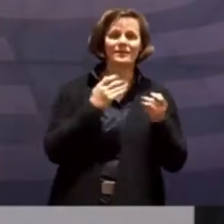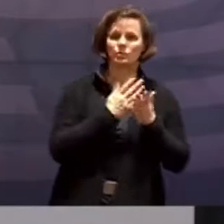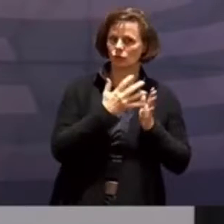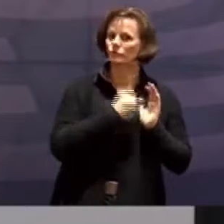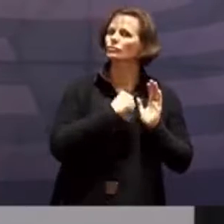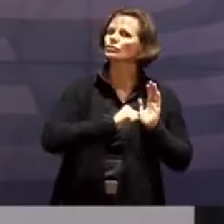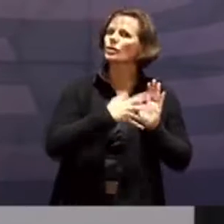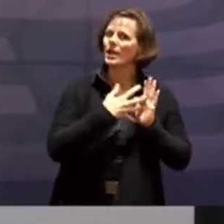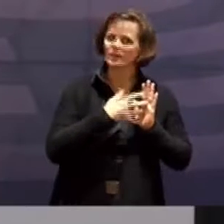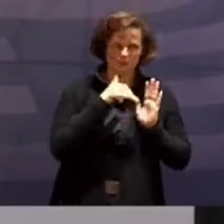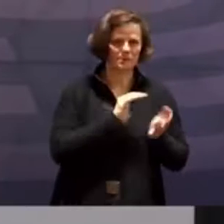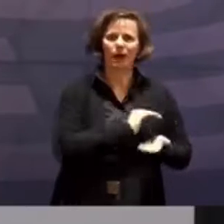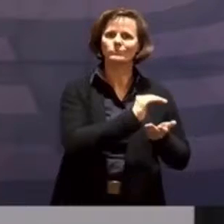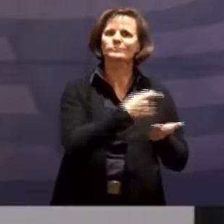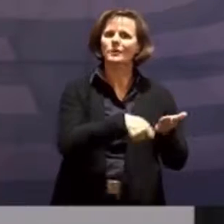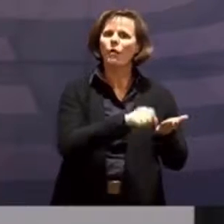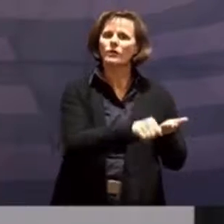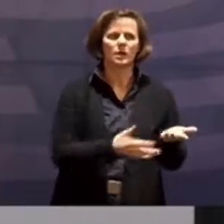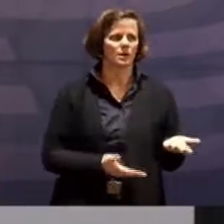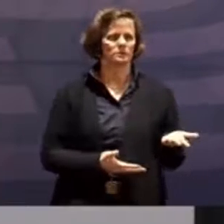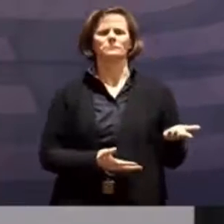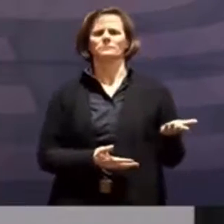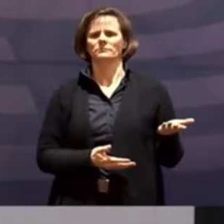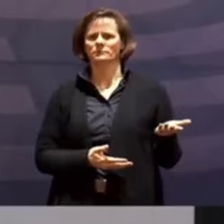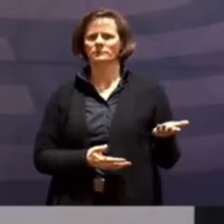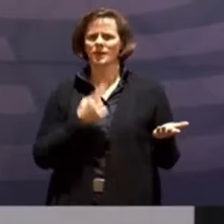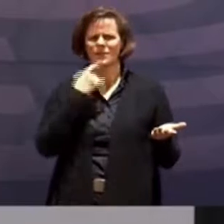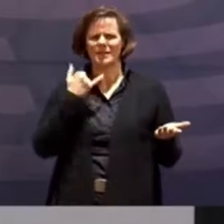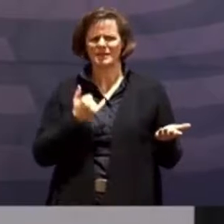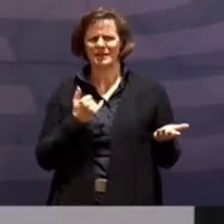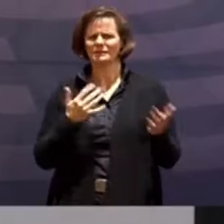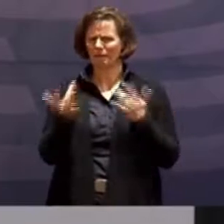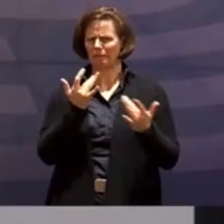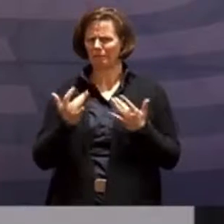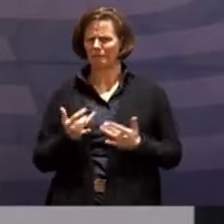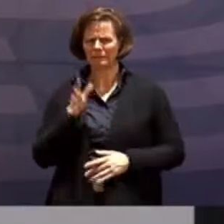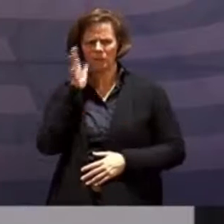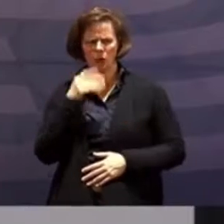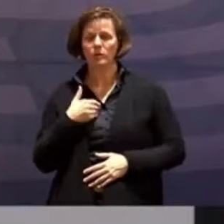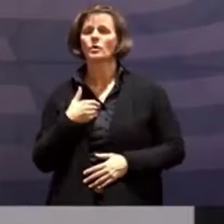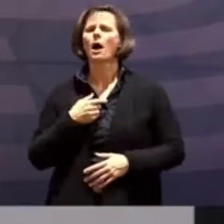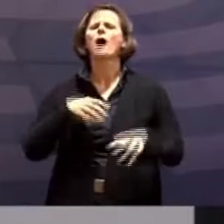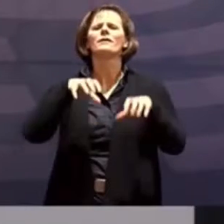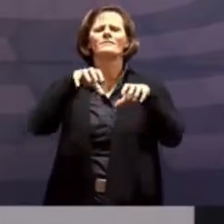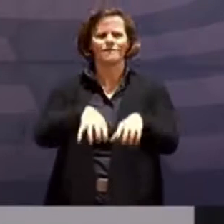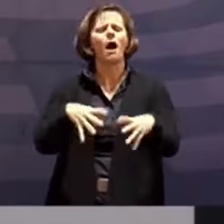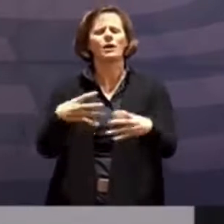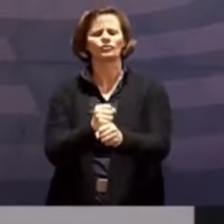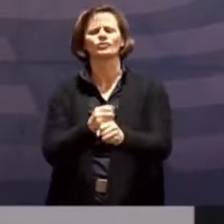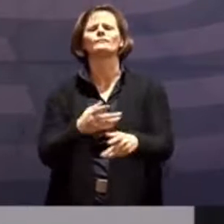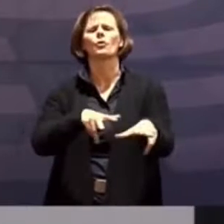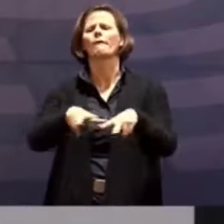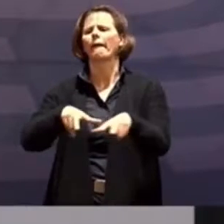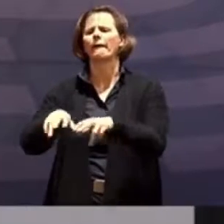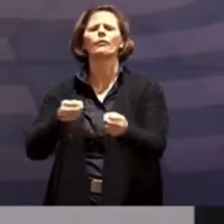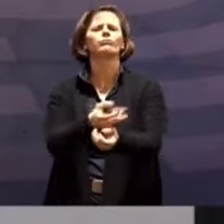das jetzt die unterschwellige Kritik ist, der Markt würde es nun eben regeln, dann soll man mal versuchen, um fünf nach acht bei Aldi noch einen Schnelltest zu